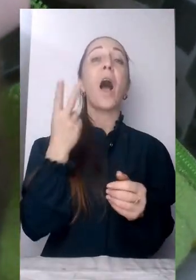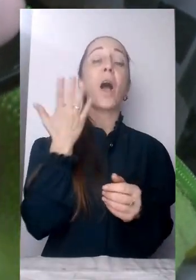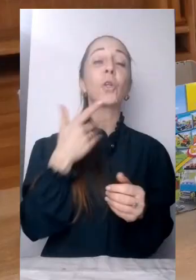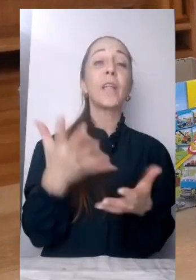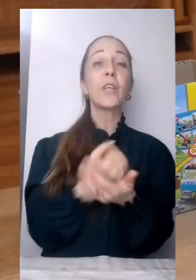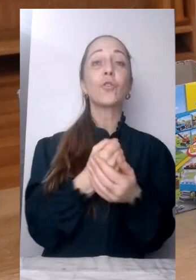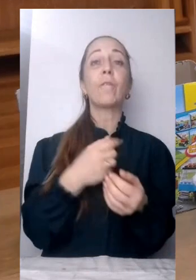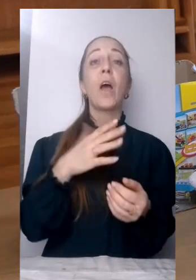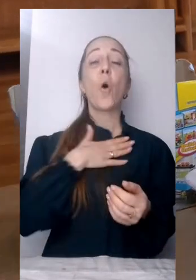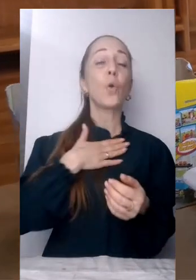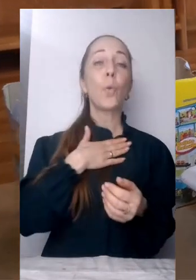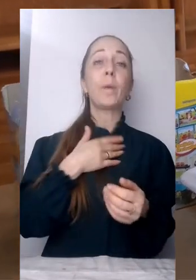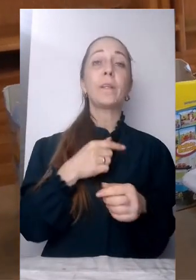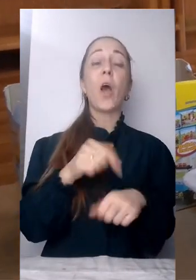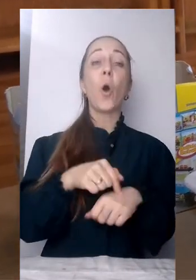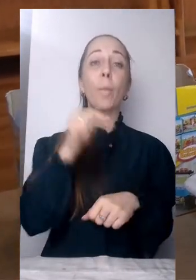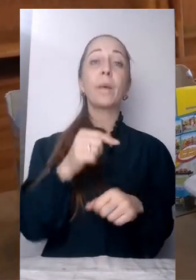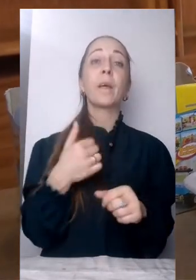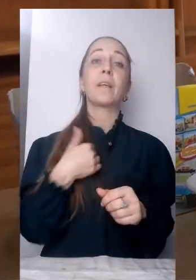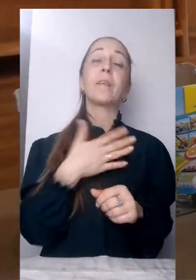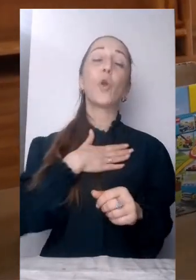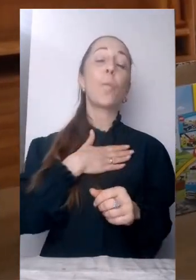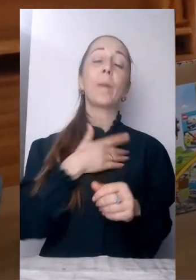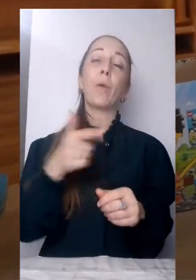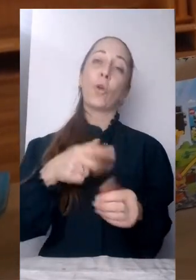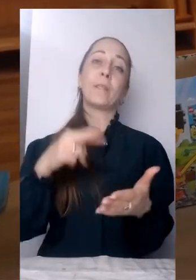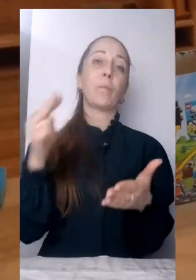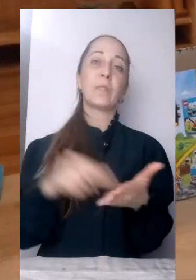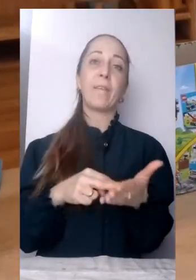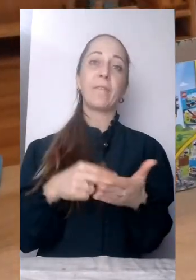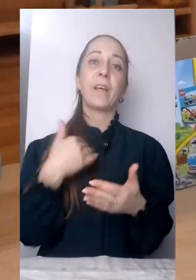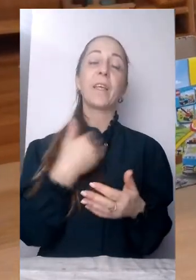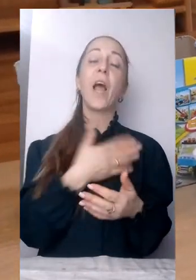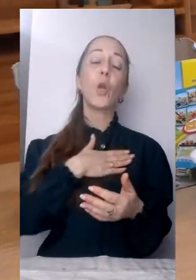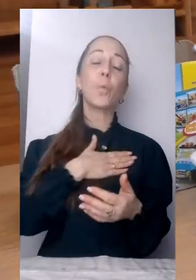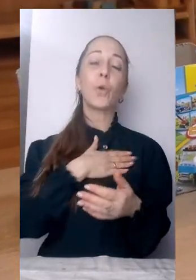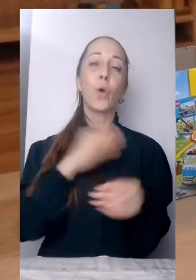гостем. Я люблю конструювати щось.